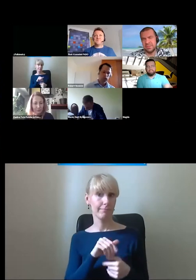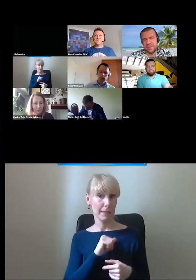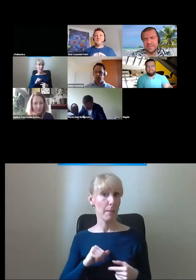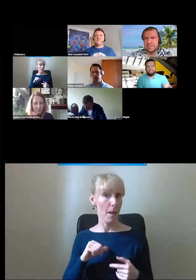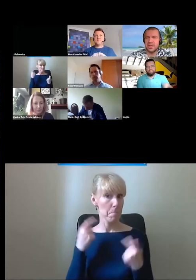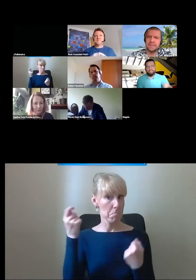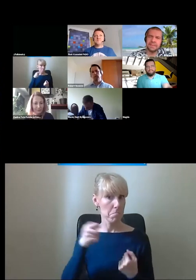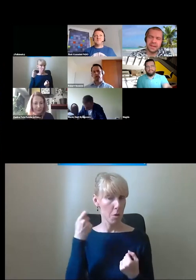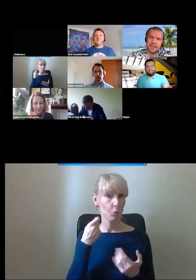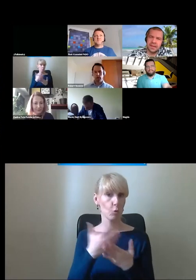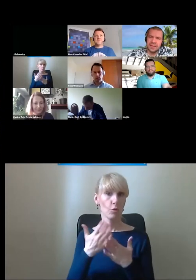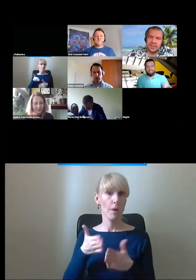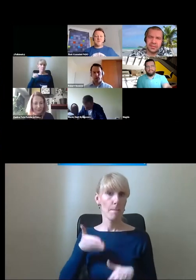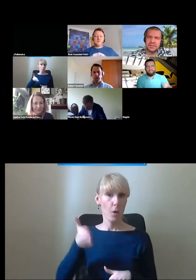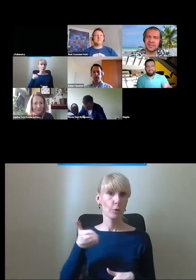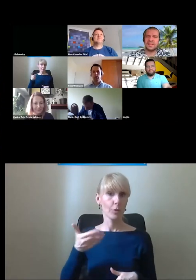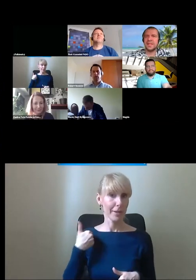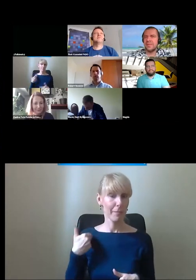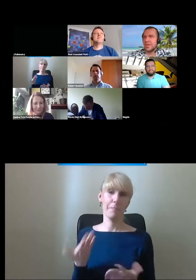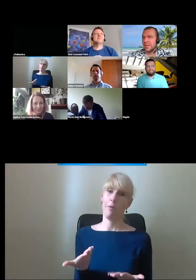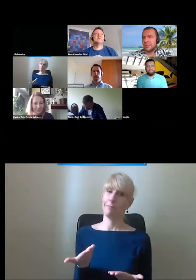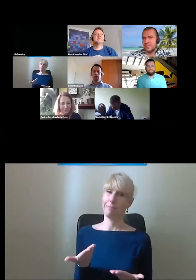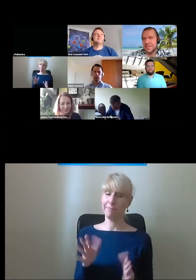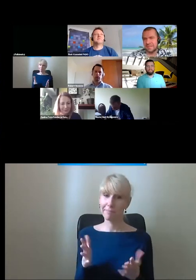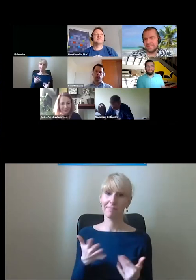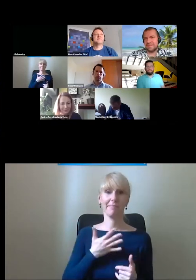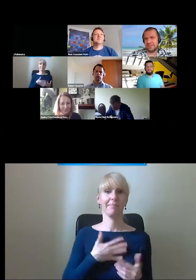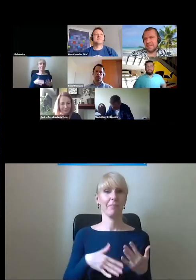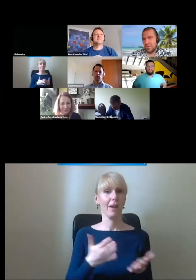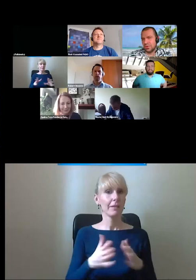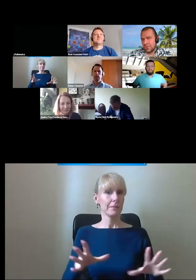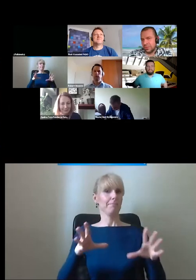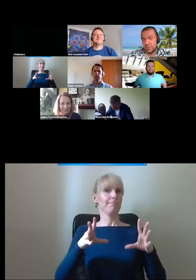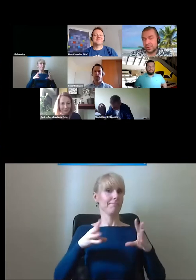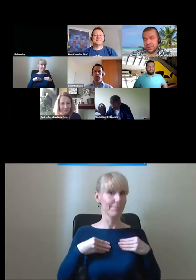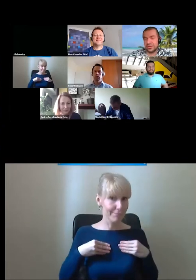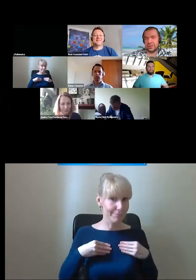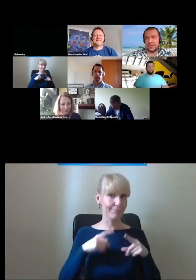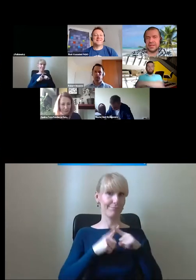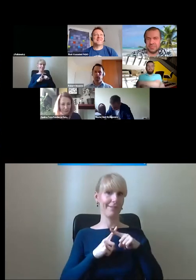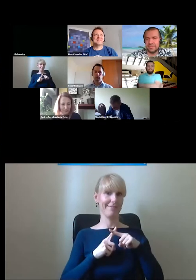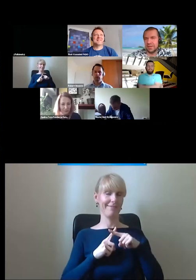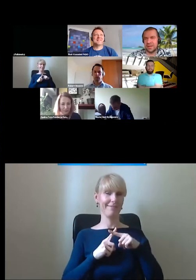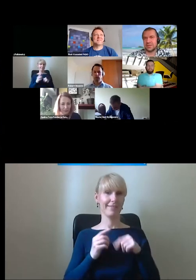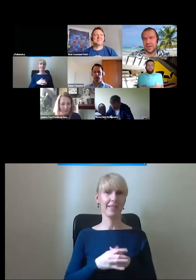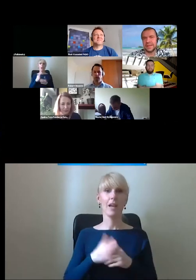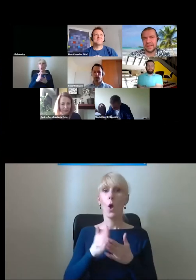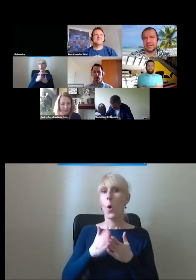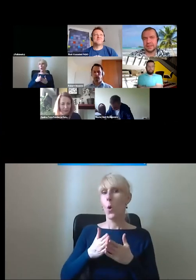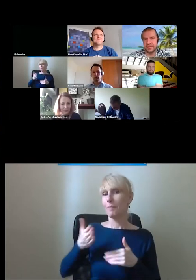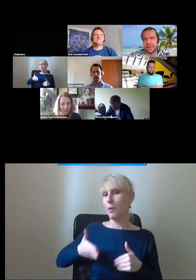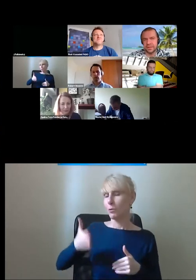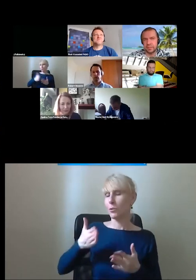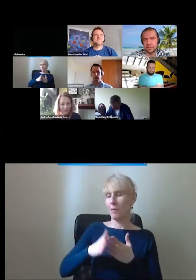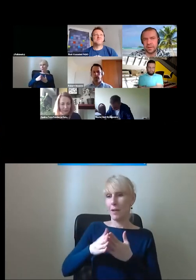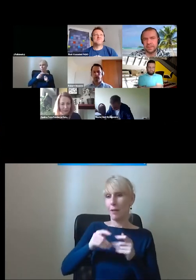no powiem Wam, że no natknęła mnie jednak optymizmem, bo sam pociąg, już jak się do niego dostaliśmy, przejazd, okej, tak?